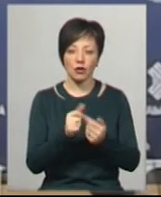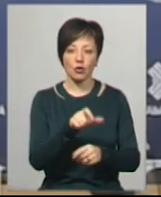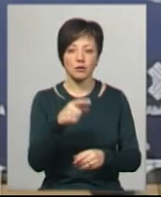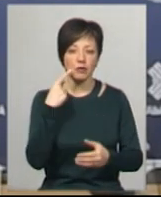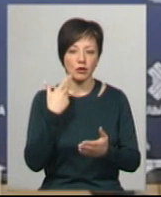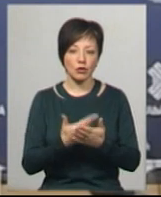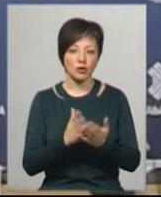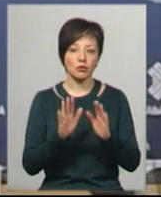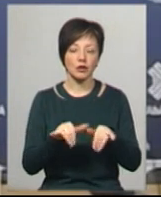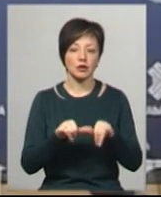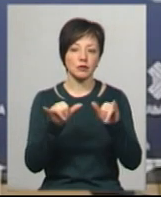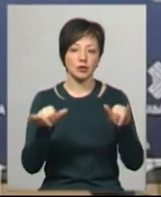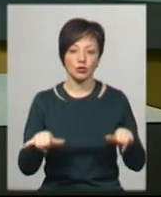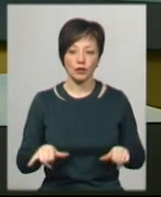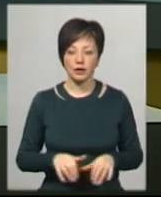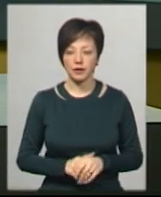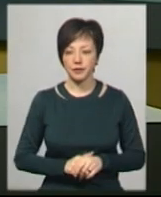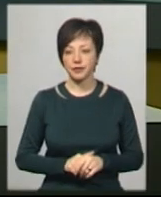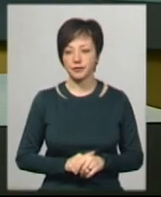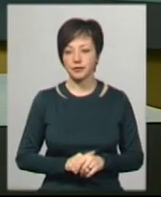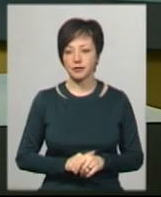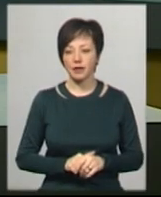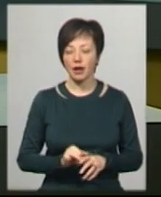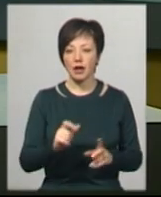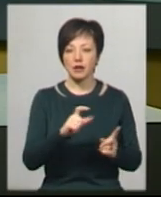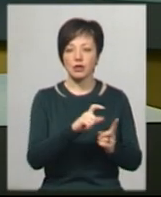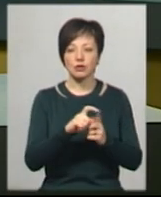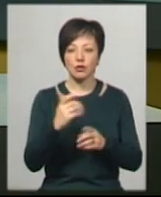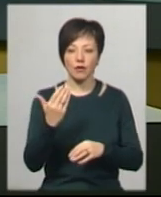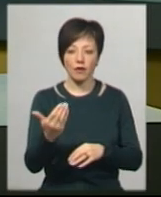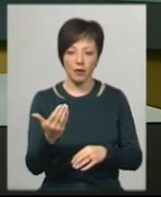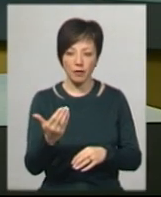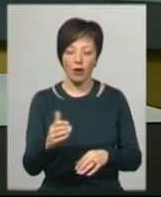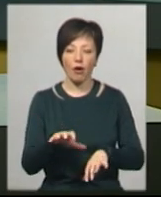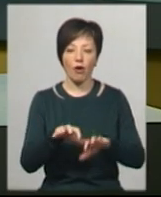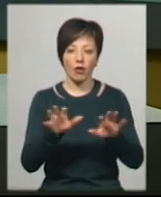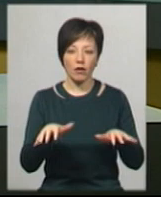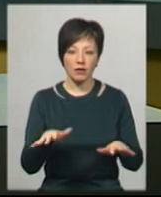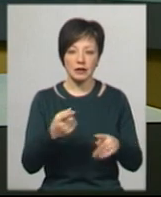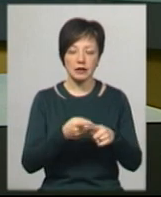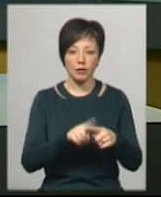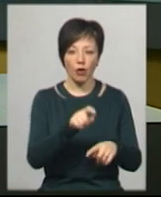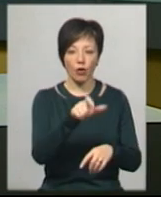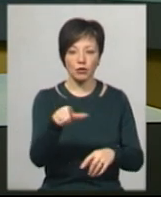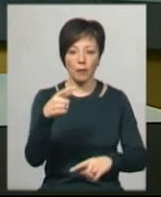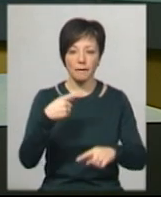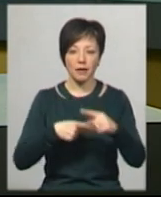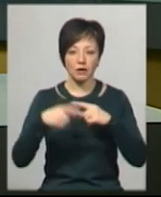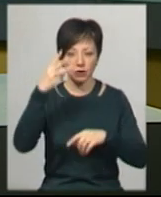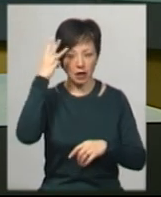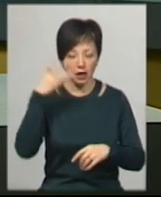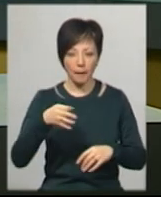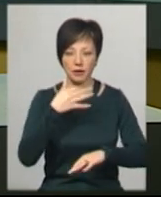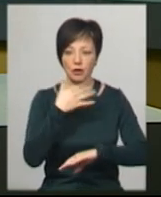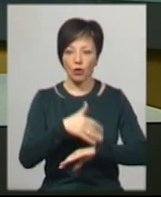серйозно збільшуватися. За словами Дмитра Габінета, наразі за тими особами, котрі повернулись на Хмельниччину за